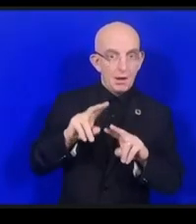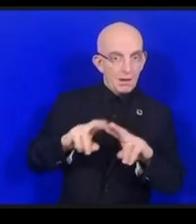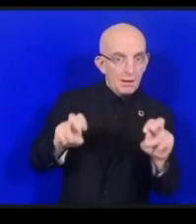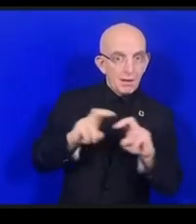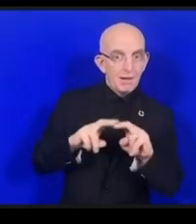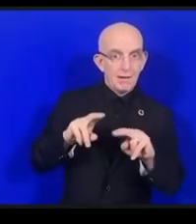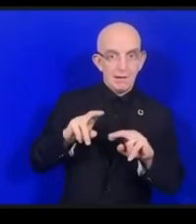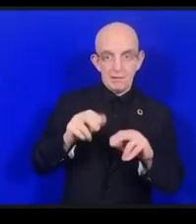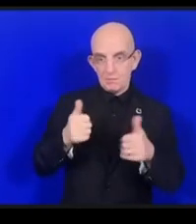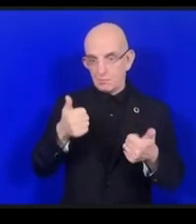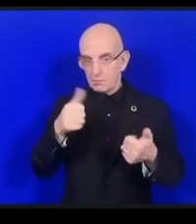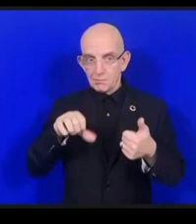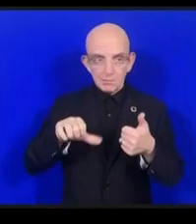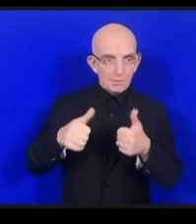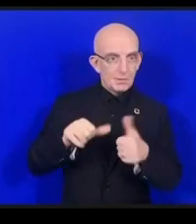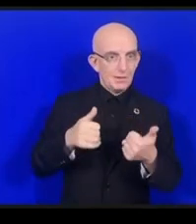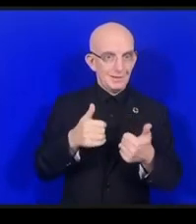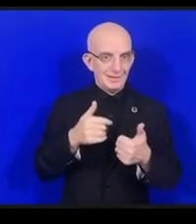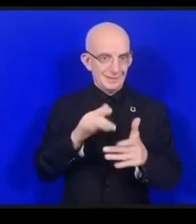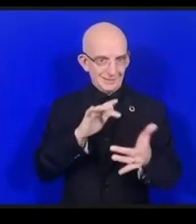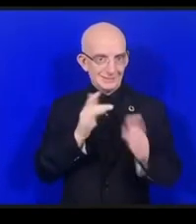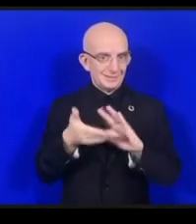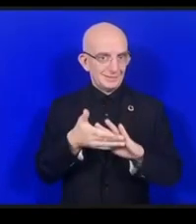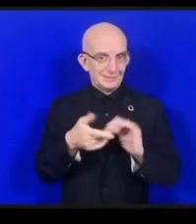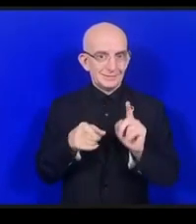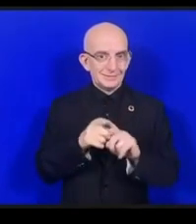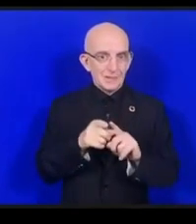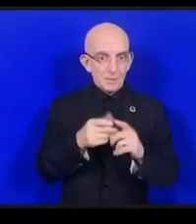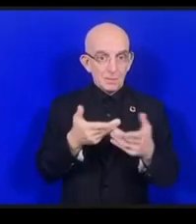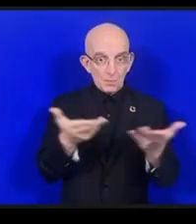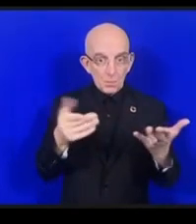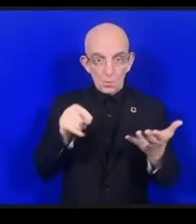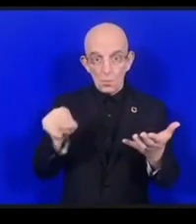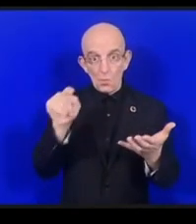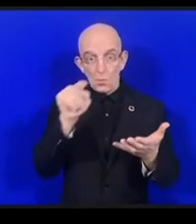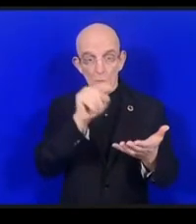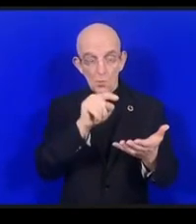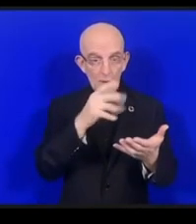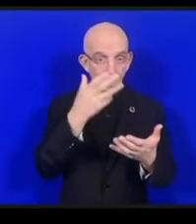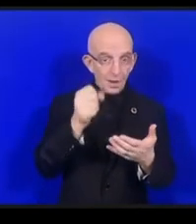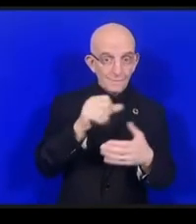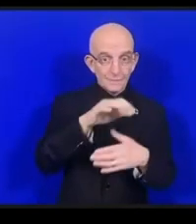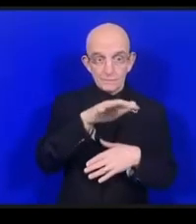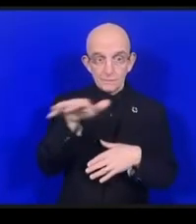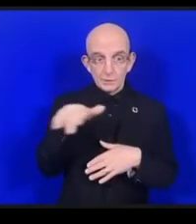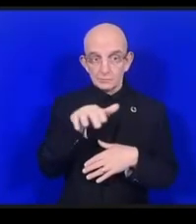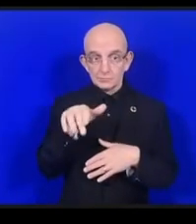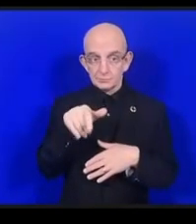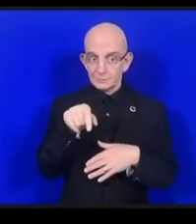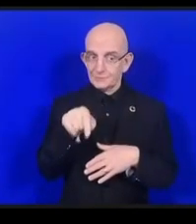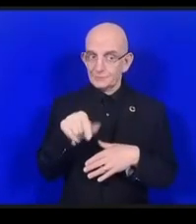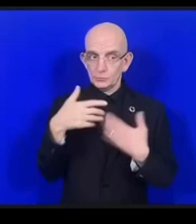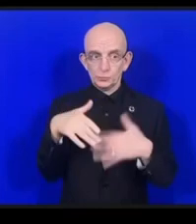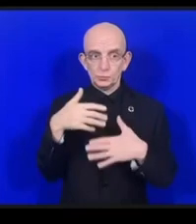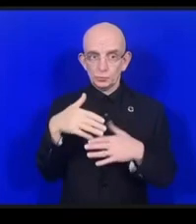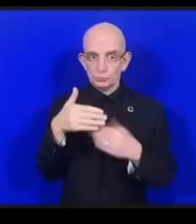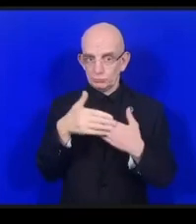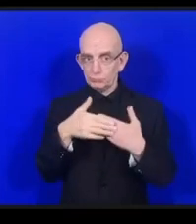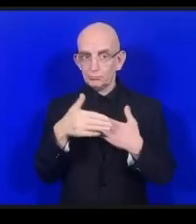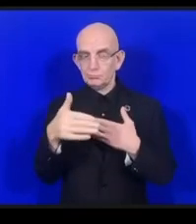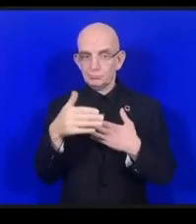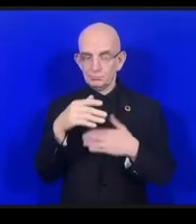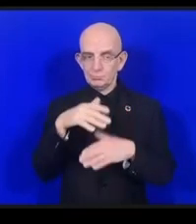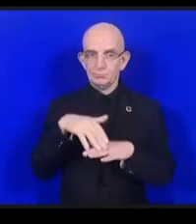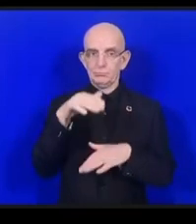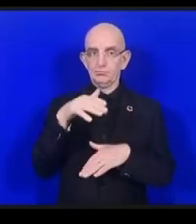地域によってはまだまだ手頃感手頃感がないより高くお金がかかるというものにな